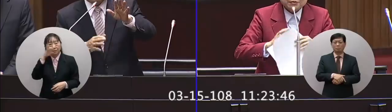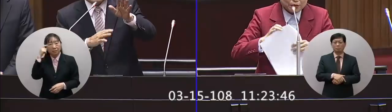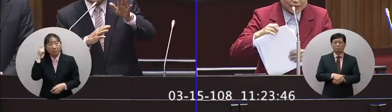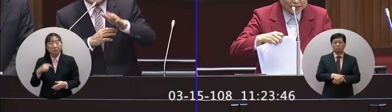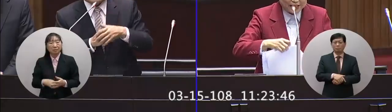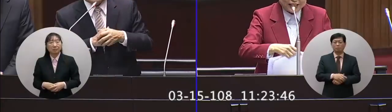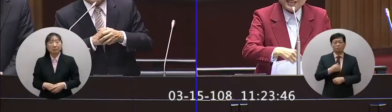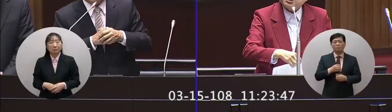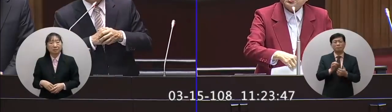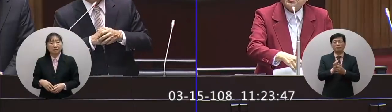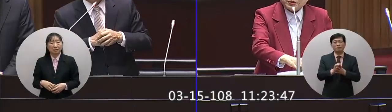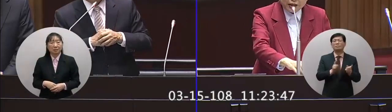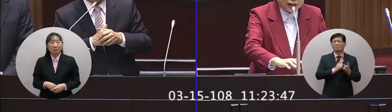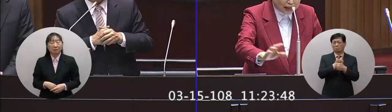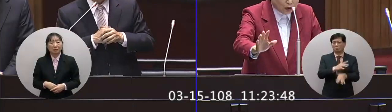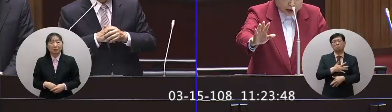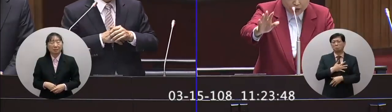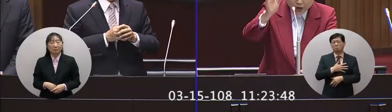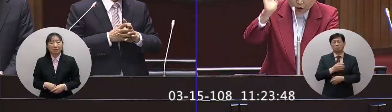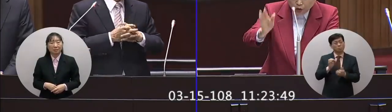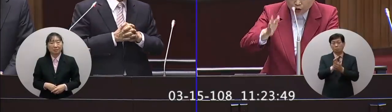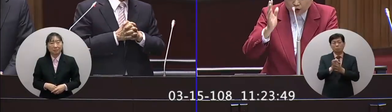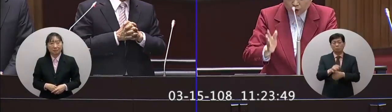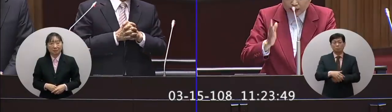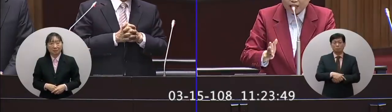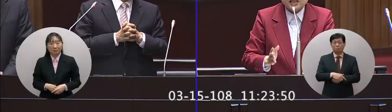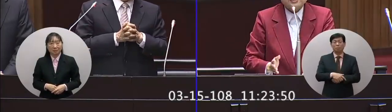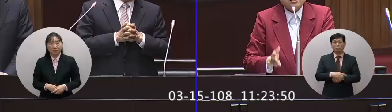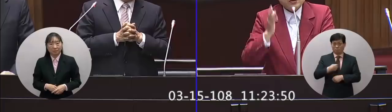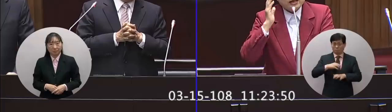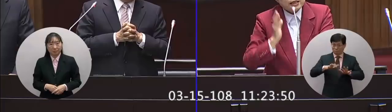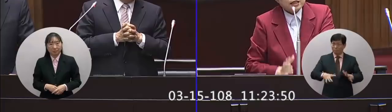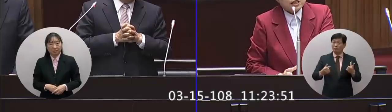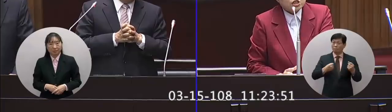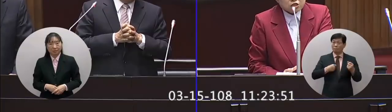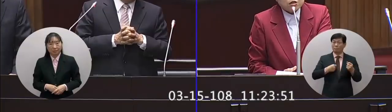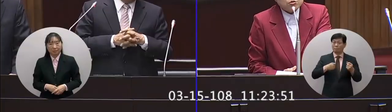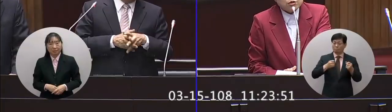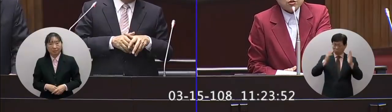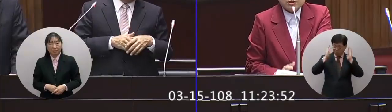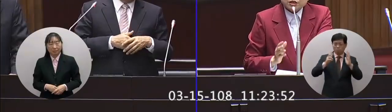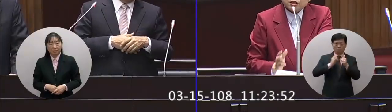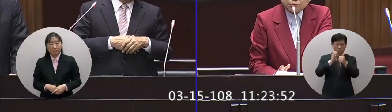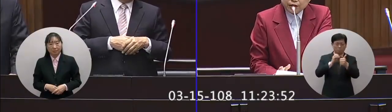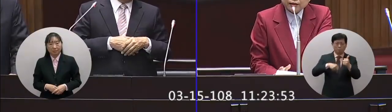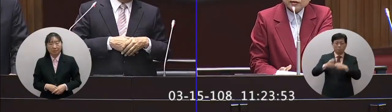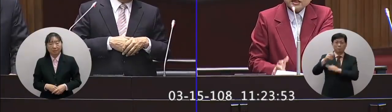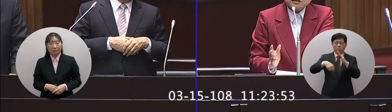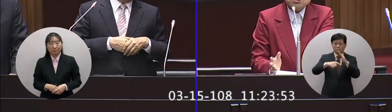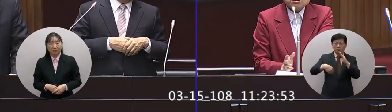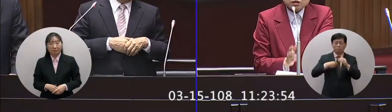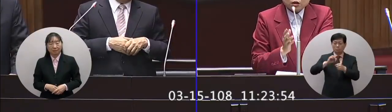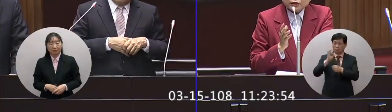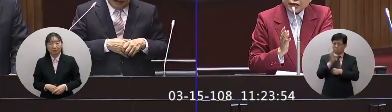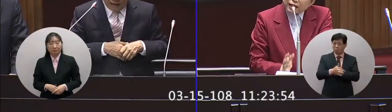名詞沒關係聲音相近你也做過委員那我沒關係我在這裡我也在這裡正式的呼籲我們行政院